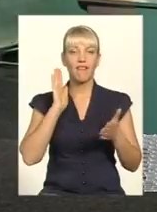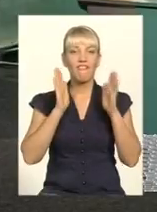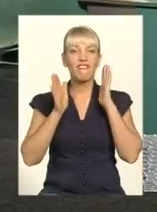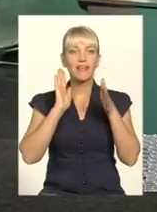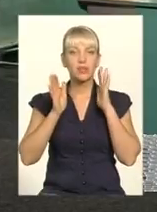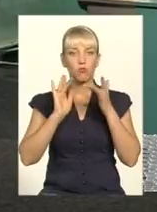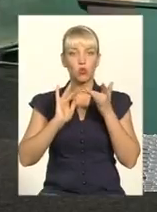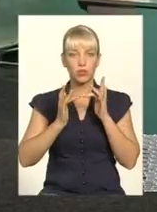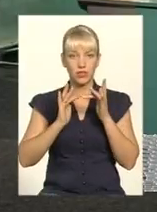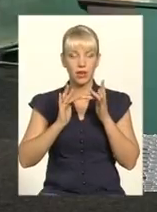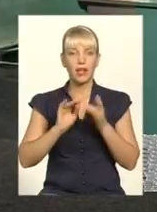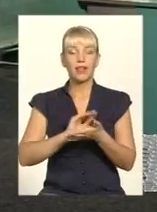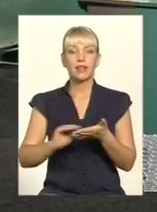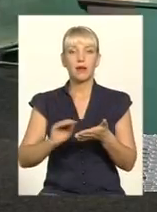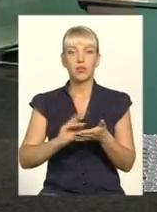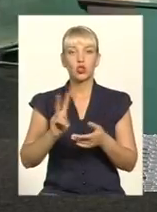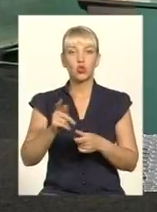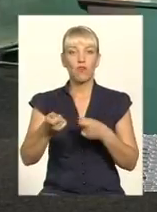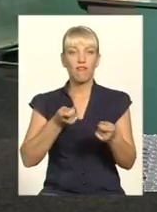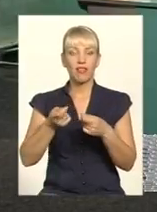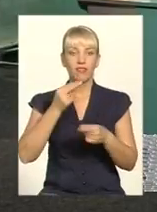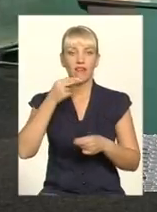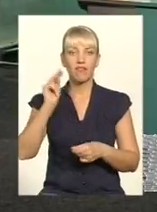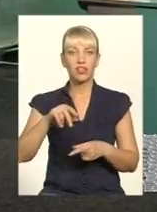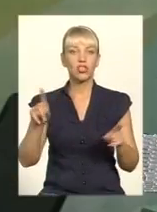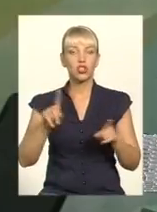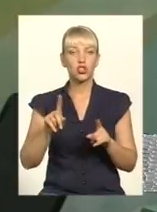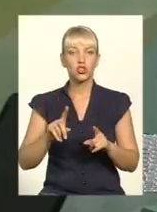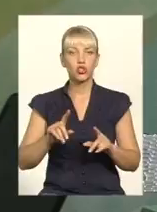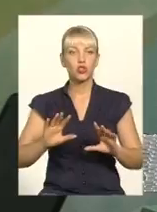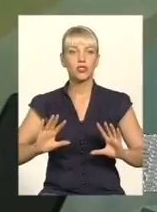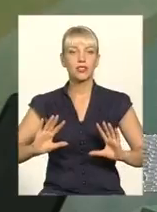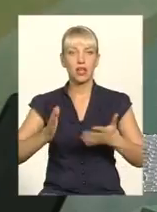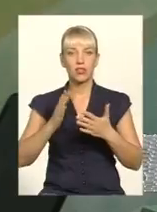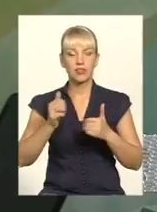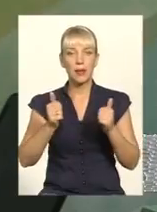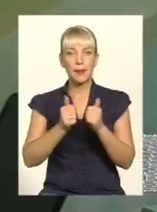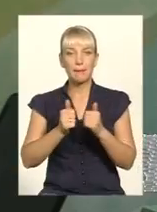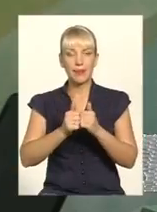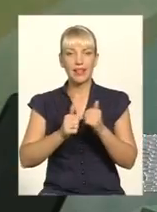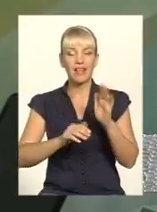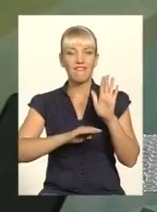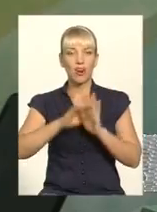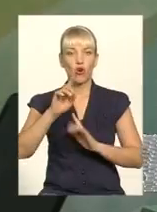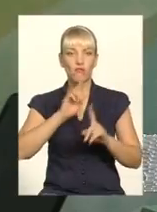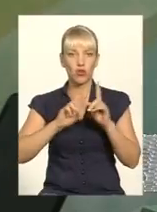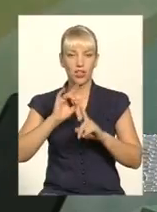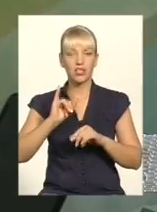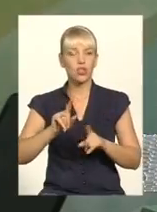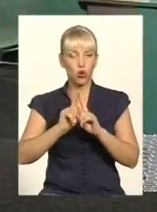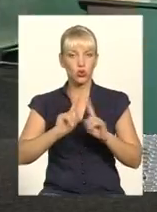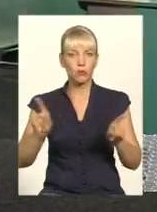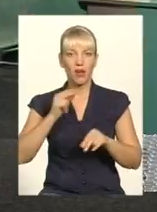влада винна в тому, що сталося біля Верховної Ради. Особливо спецслужби винні,